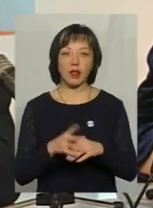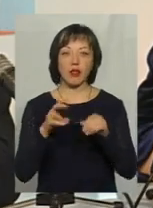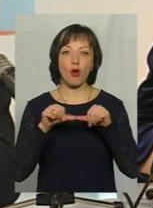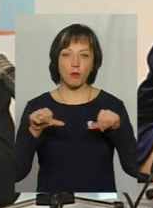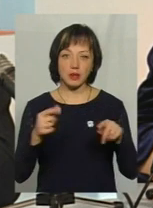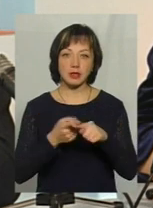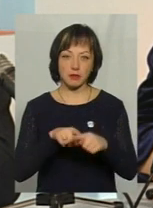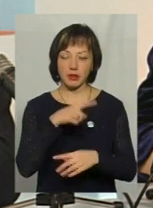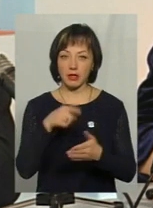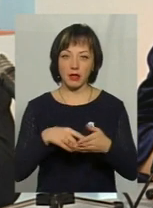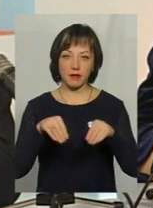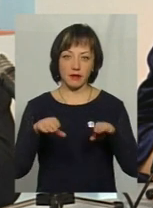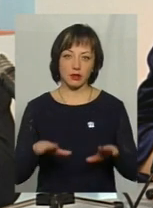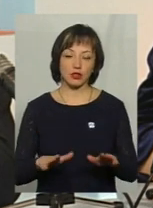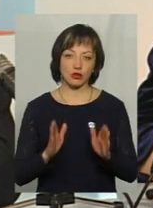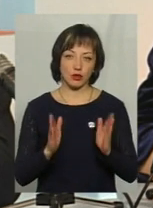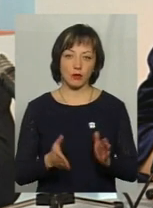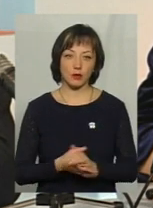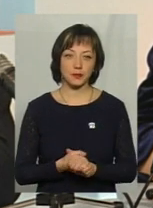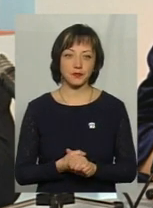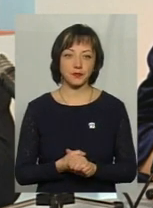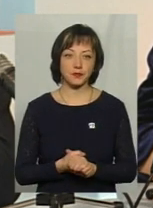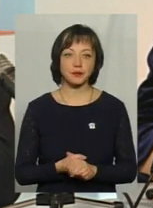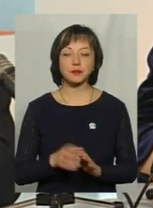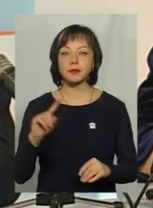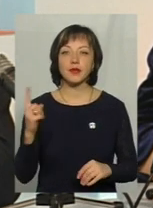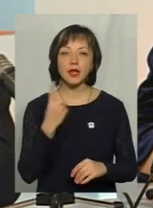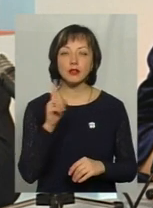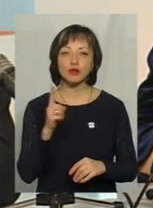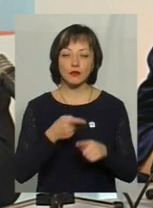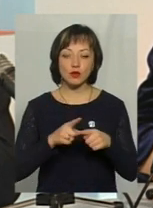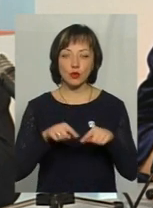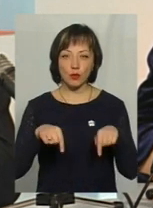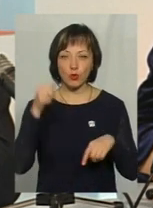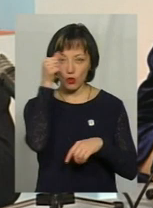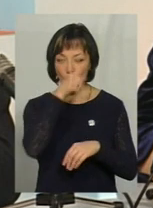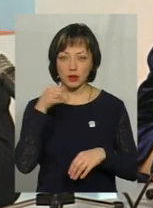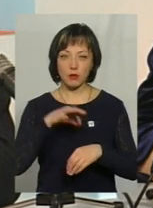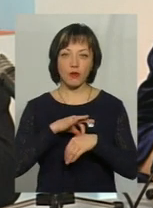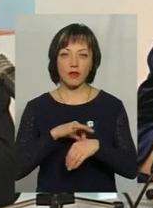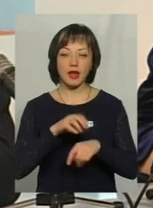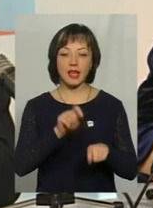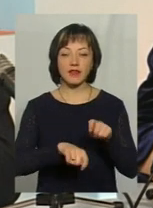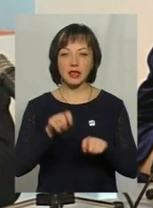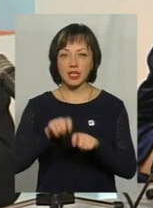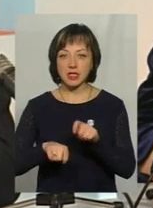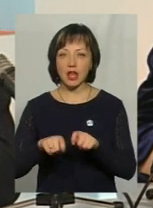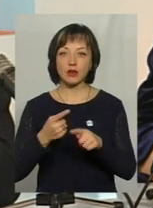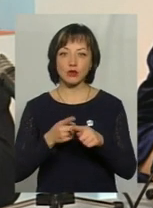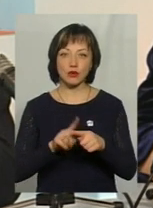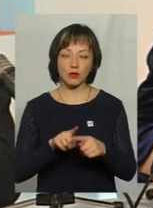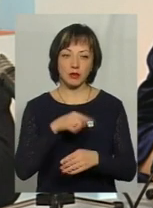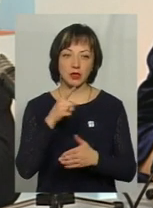Ці питання комісією вирішуються. Єдине, що ми в цьому році провели інвентаризацію цього